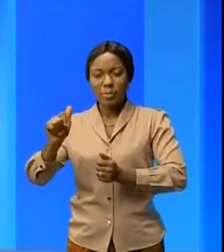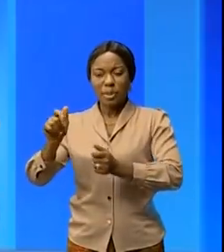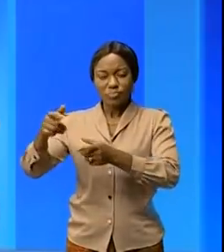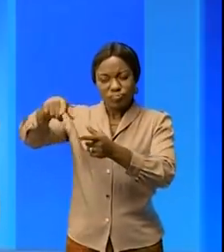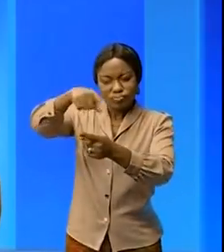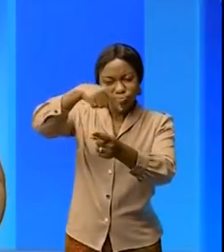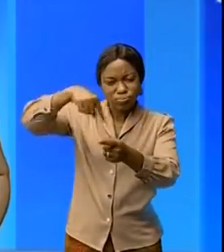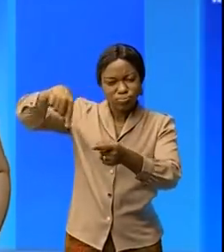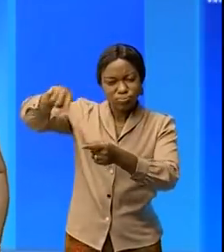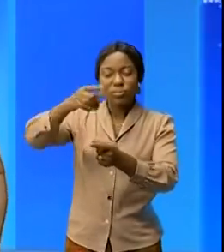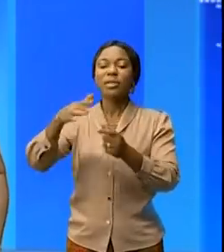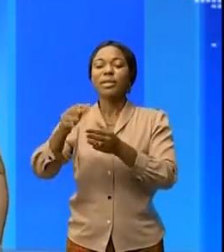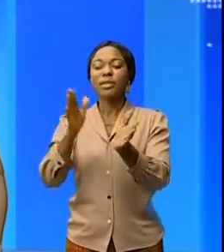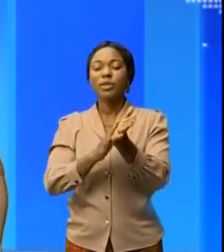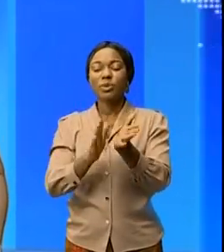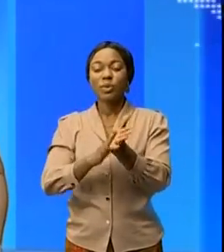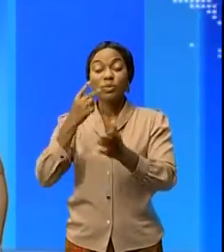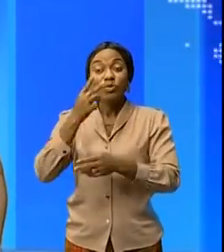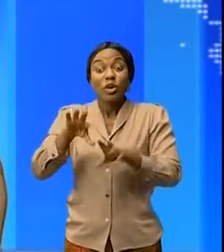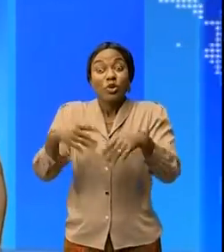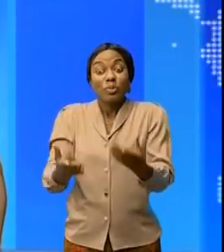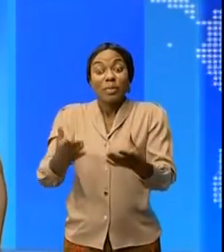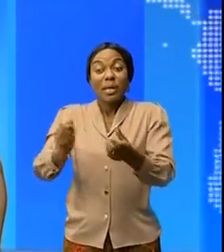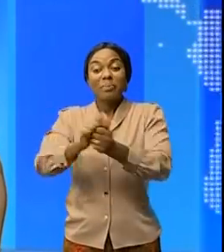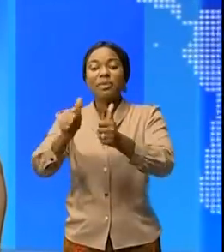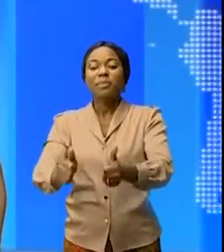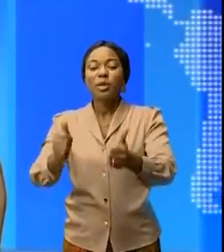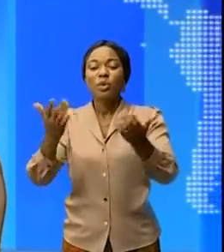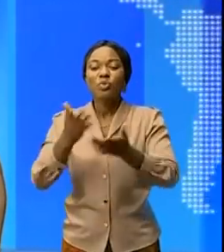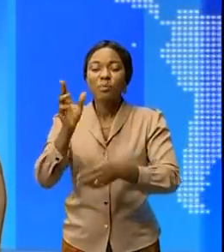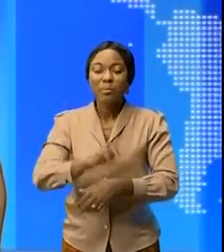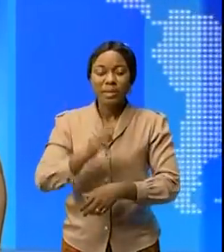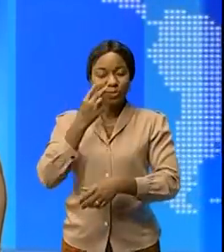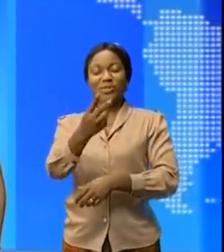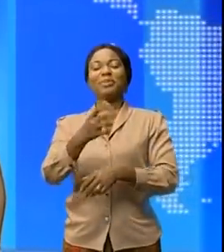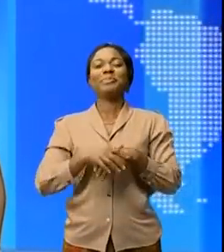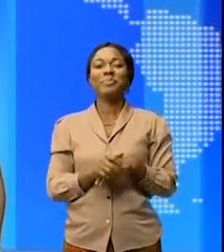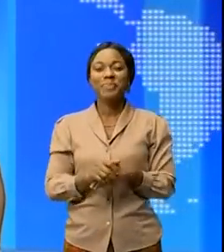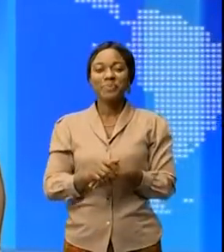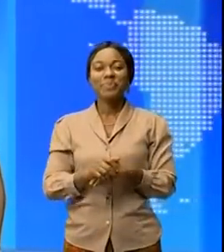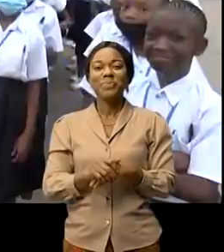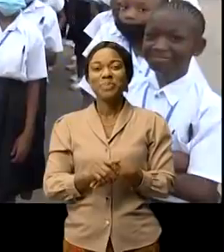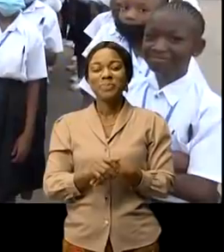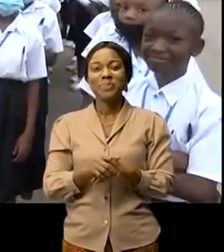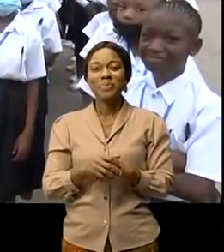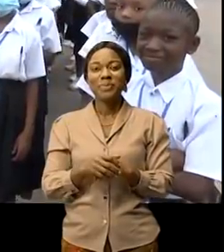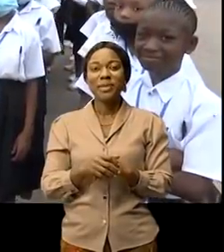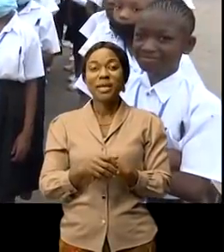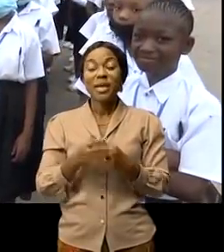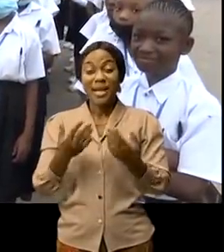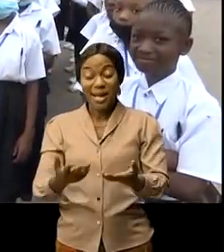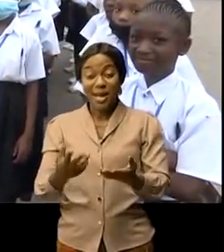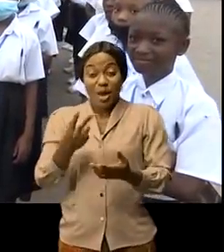la ronde des écoles de la capitale pour s'assurer de bons déroulements de ces examens. Ils sont